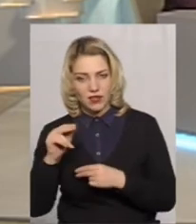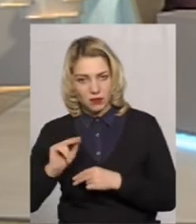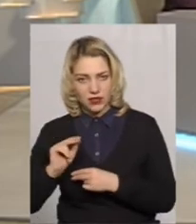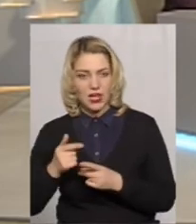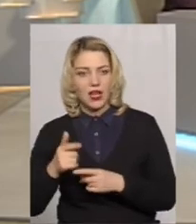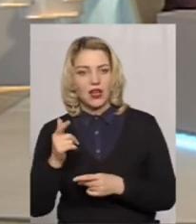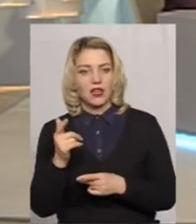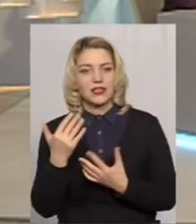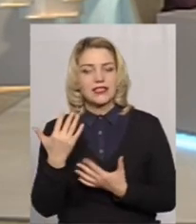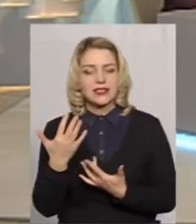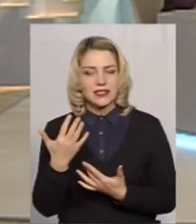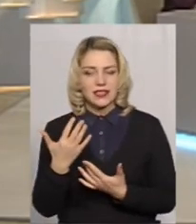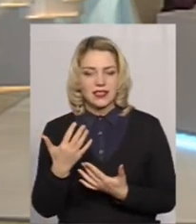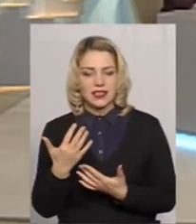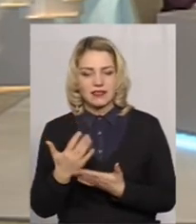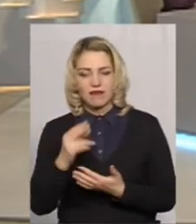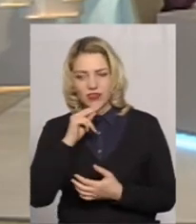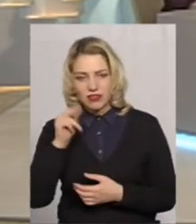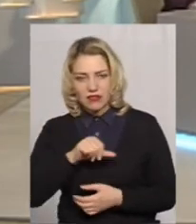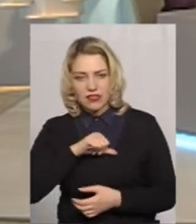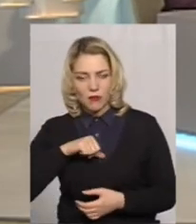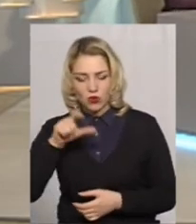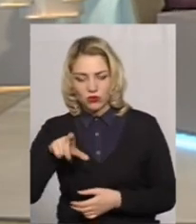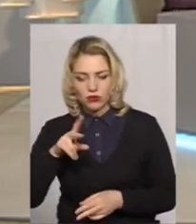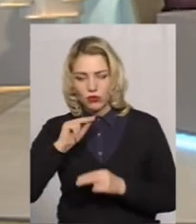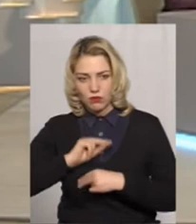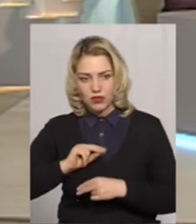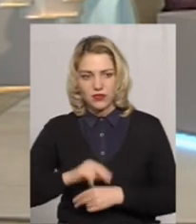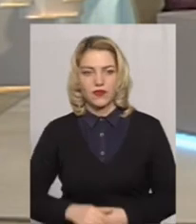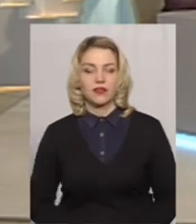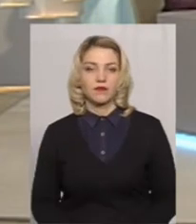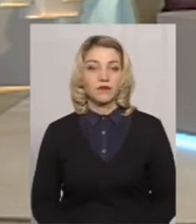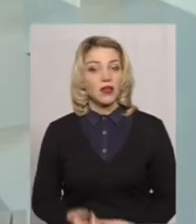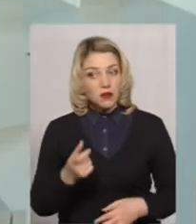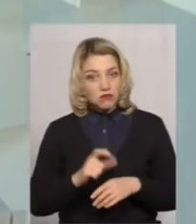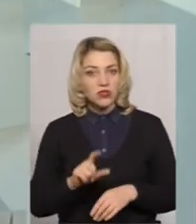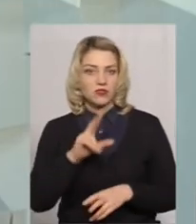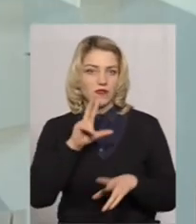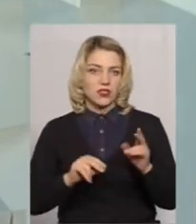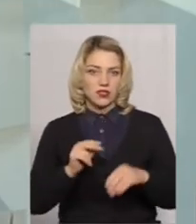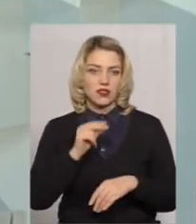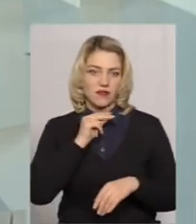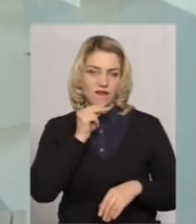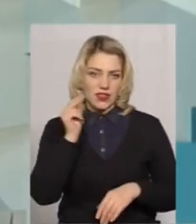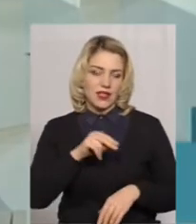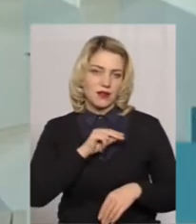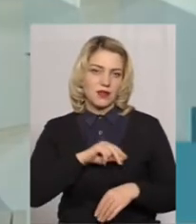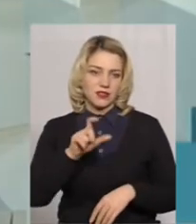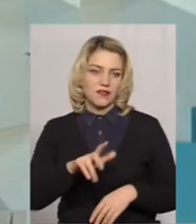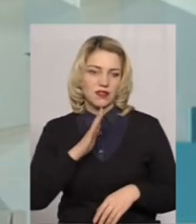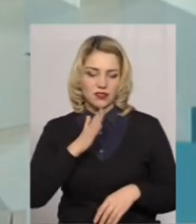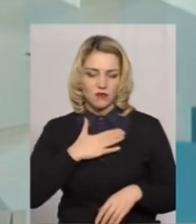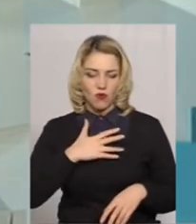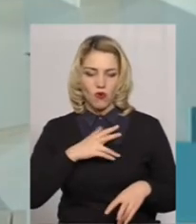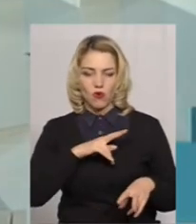працівників стаються такі випадки, ніж з вини власних підприємствів? Переважно з вини працівника. Оскільки з мого досвіду приходиш на